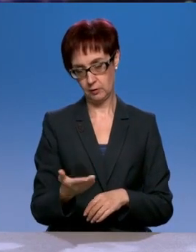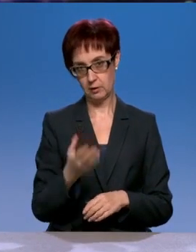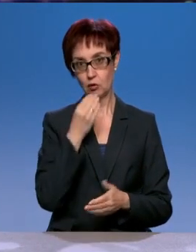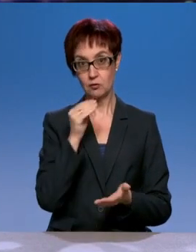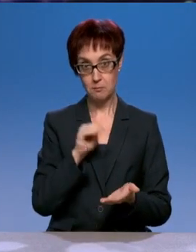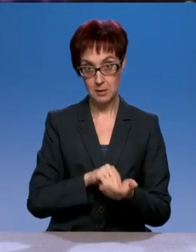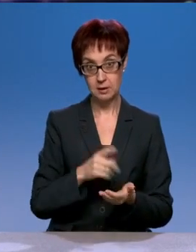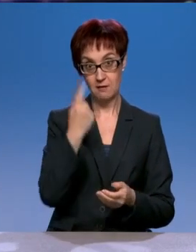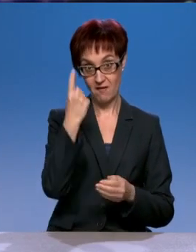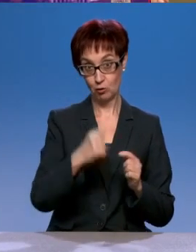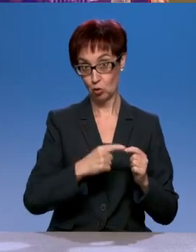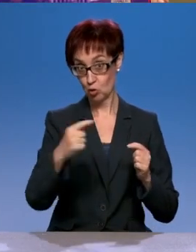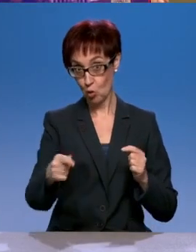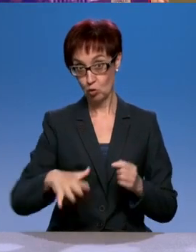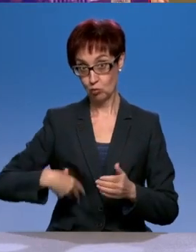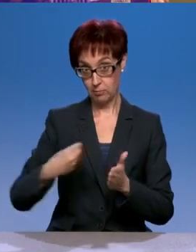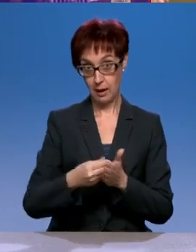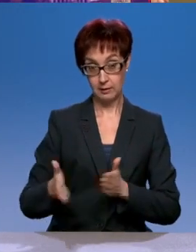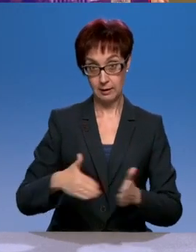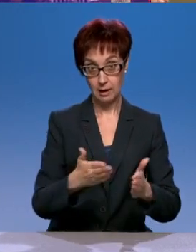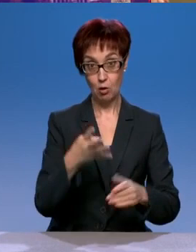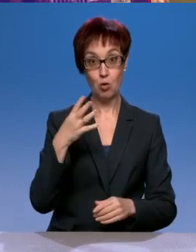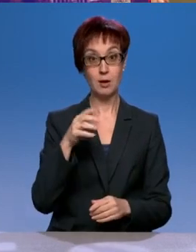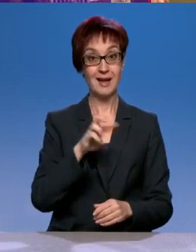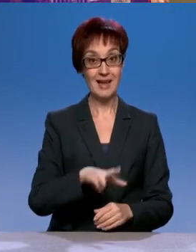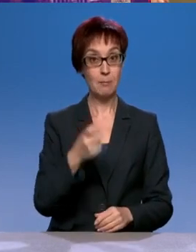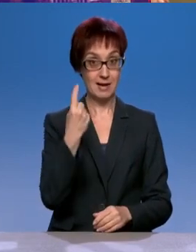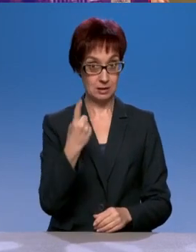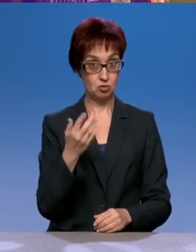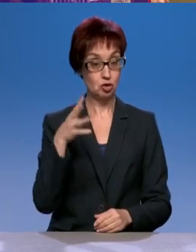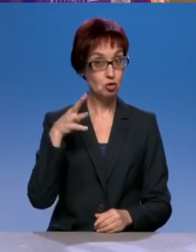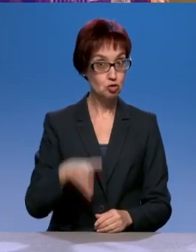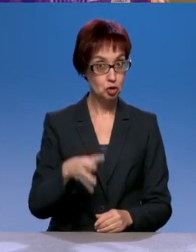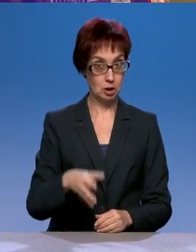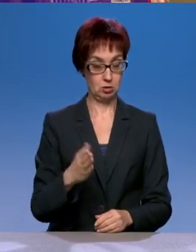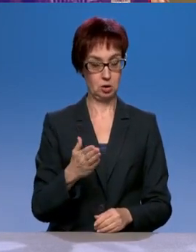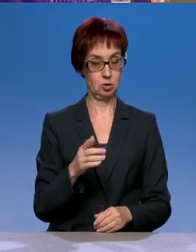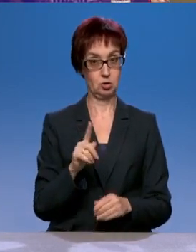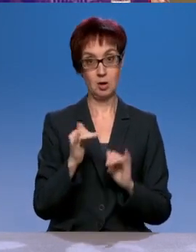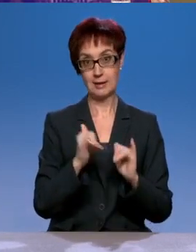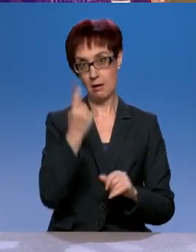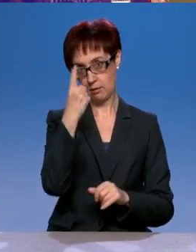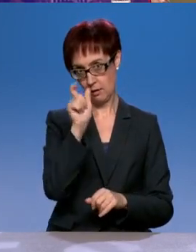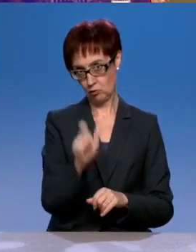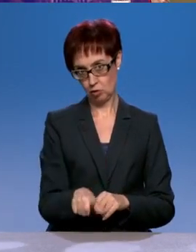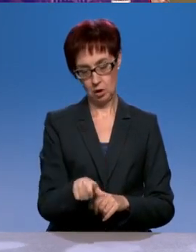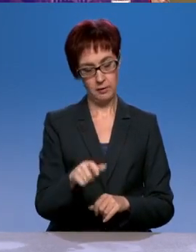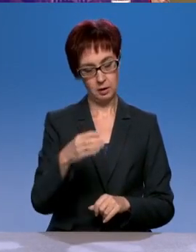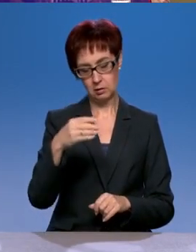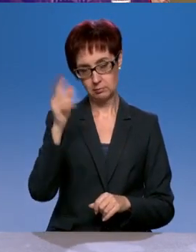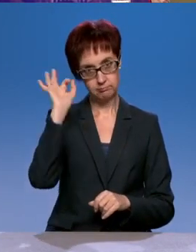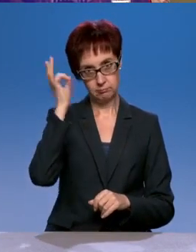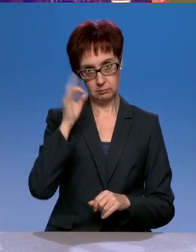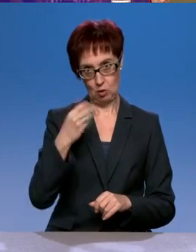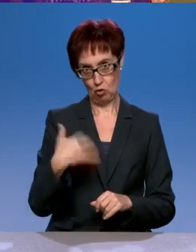транспондам. За платную дорогу. М-11. Это очень много. Для одного человека это реально очень дорого. Дело не в этом. Проблема в том,